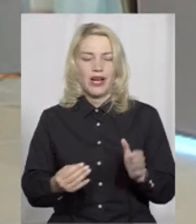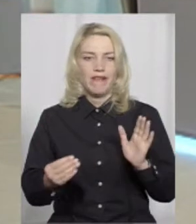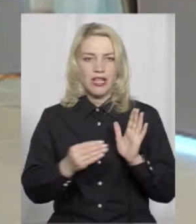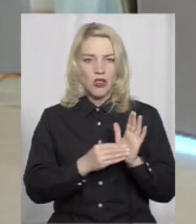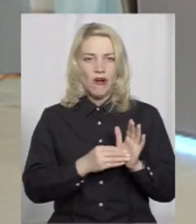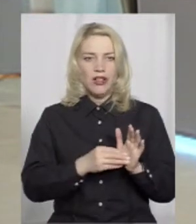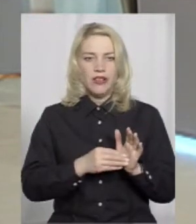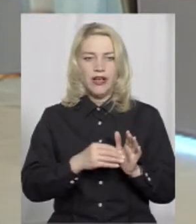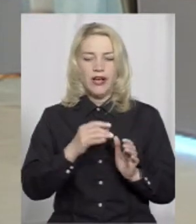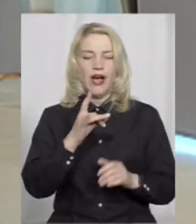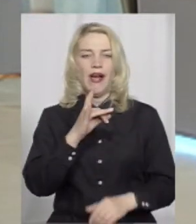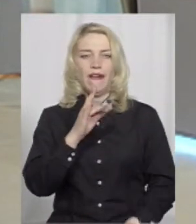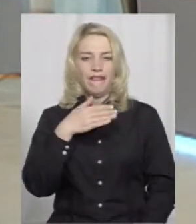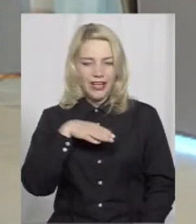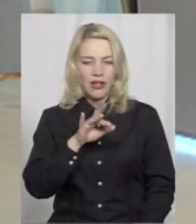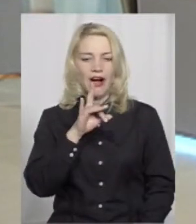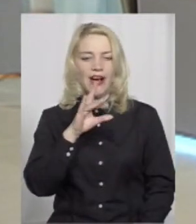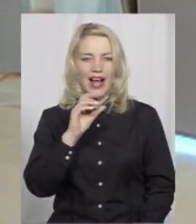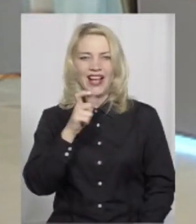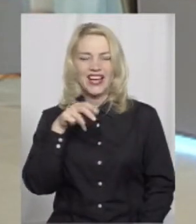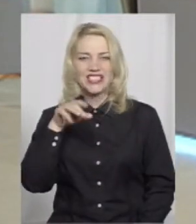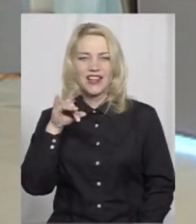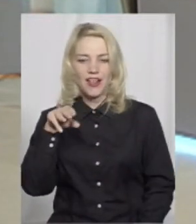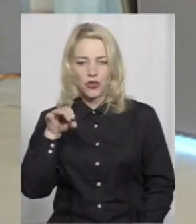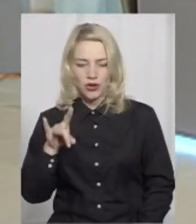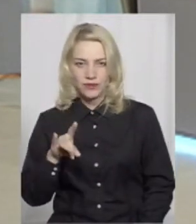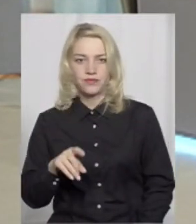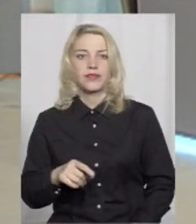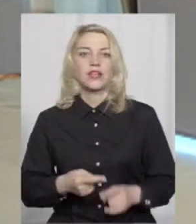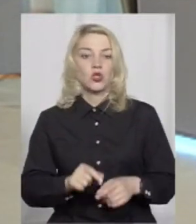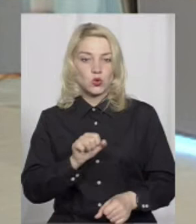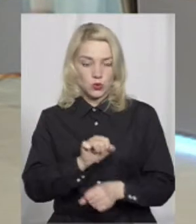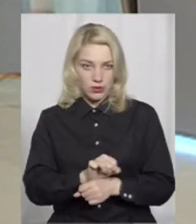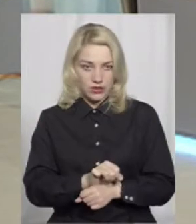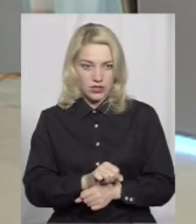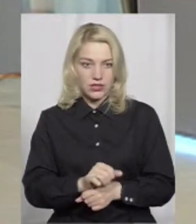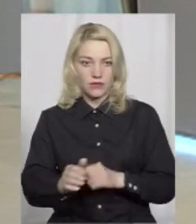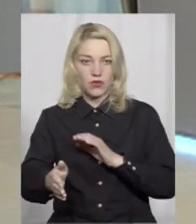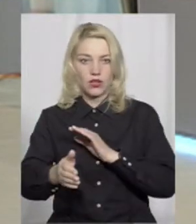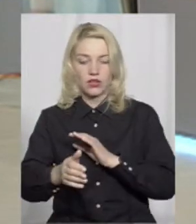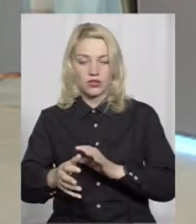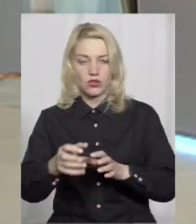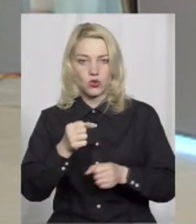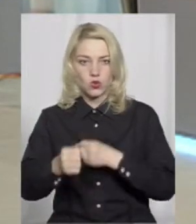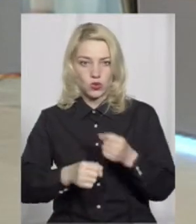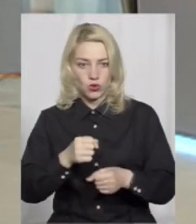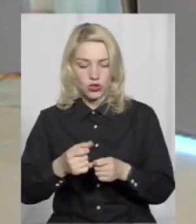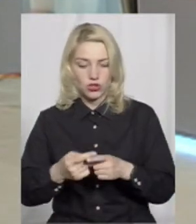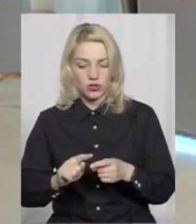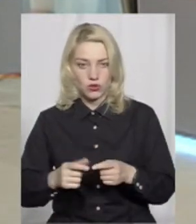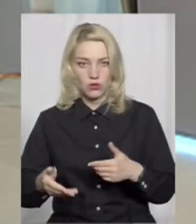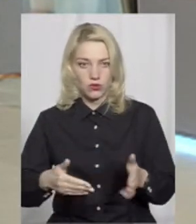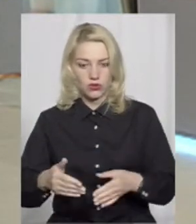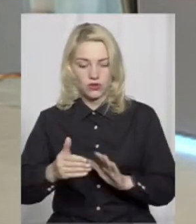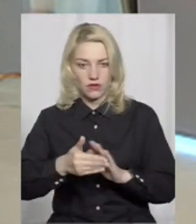відеореєстратор, зупиніться, доженіть того пішохода, визвіть 102, да, ви